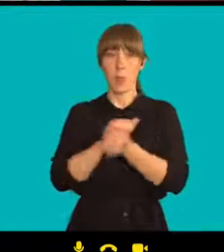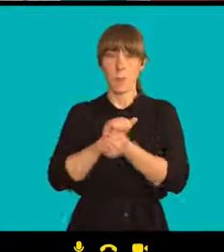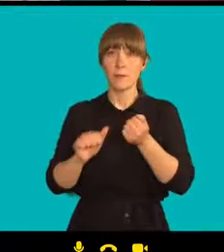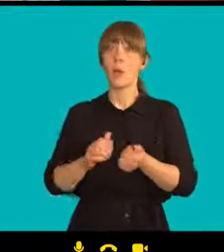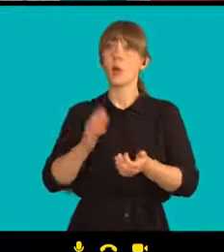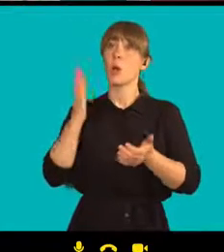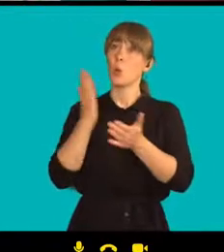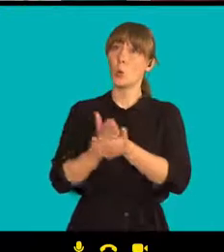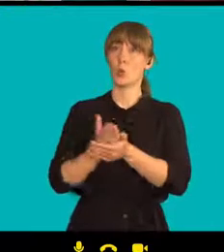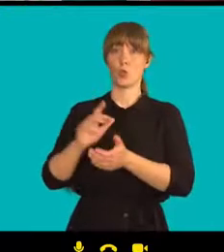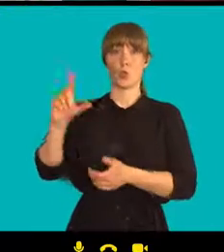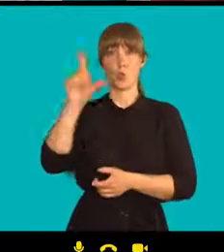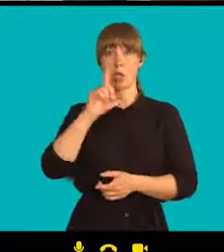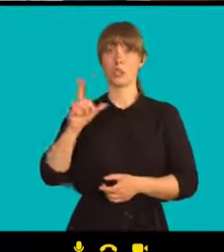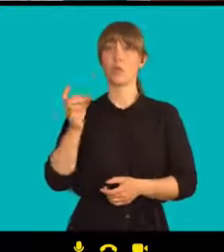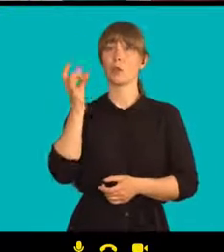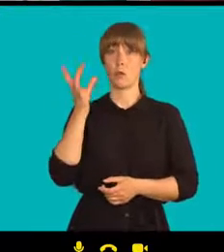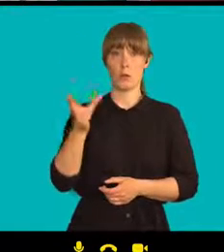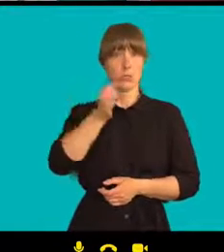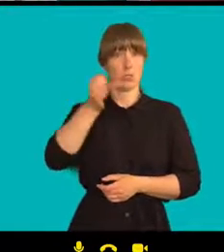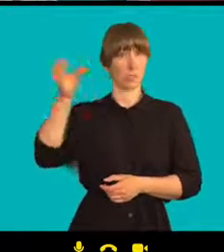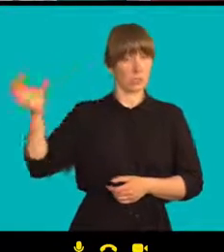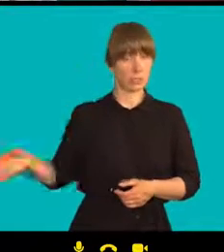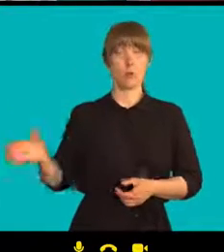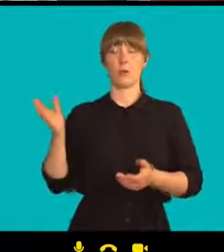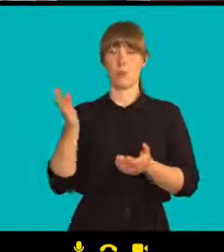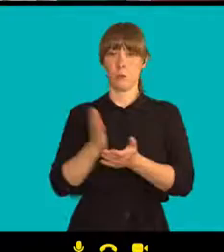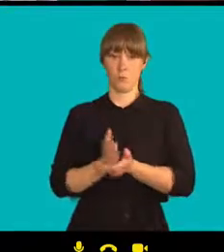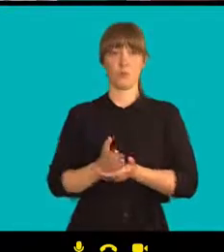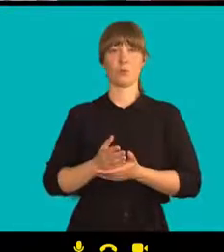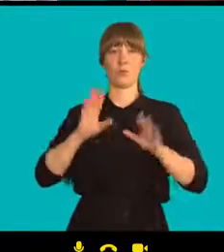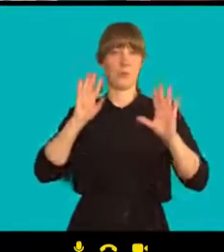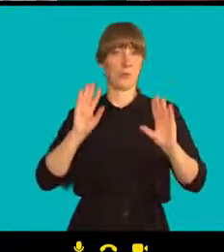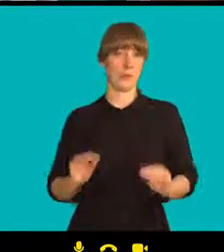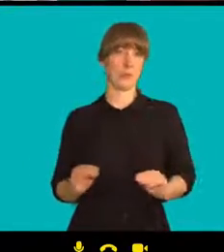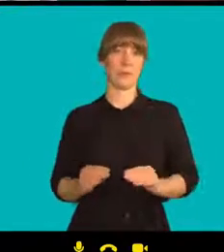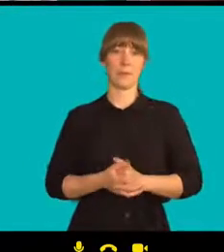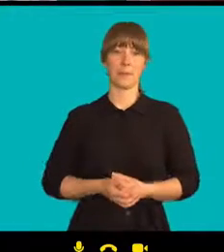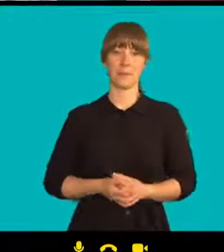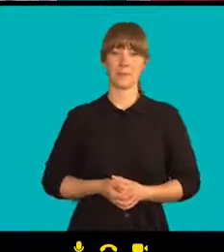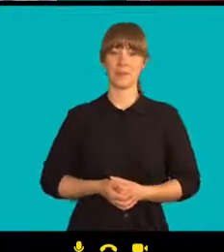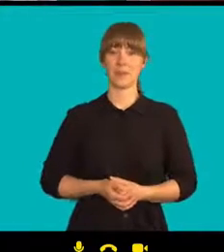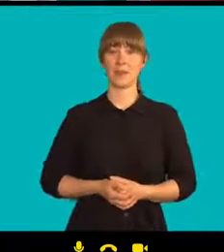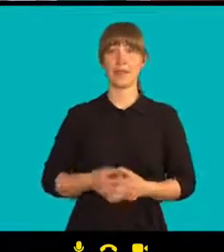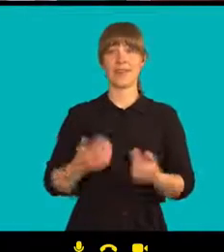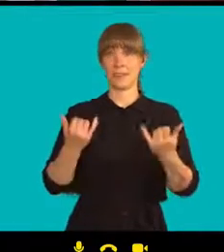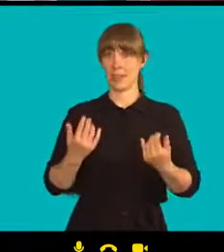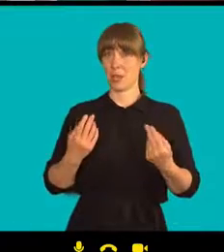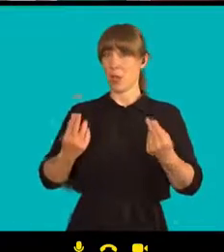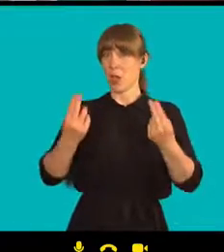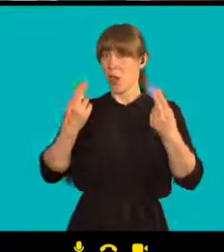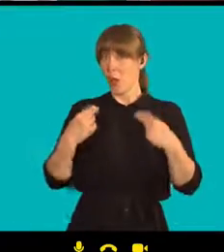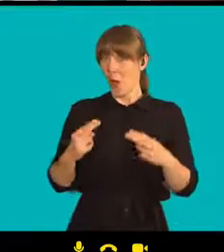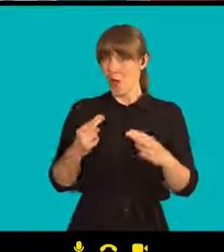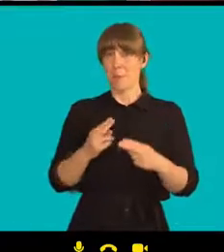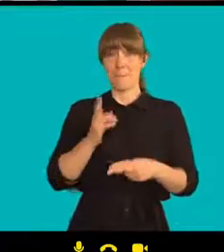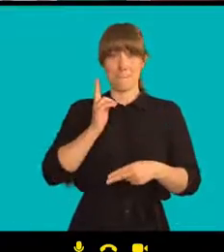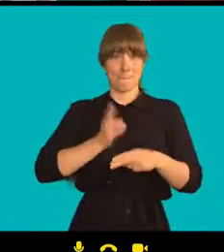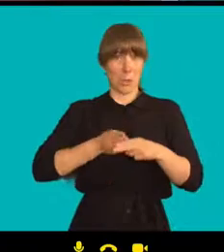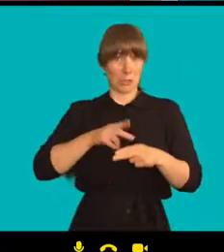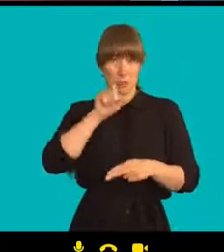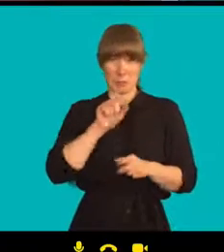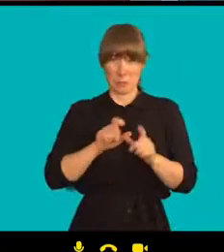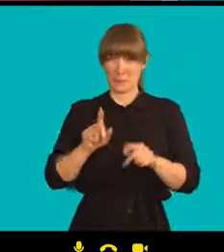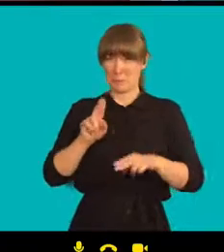neuvidíme naši zemi bez Aleksandra Lukašenka. A já navážu na to, co jste řekl posledním dotazem, protože máme několik málo posledních minut.